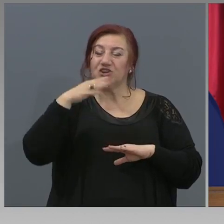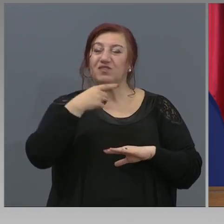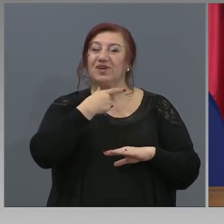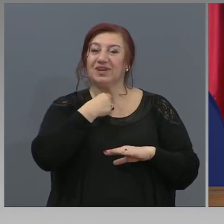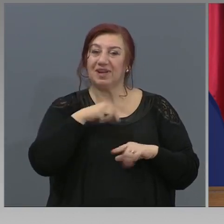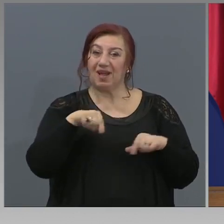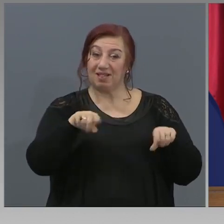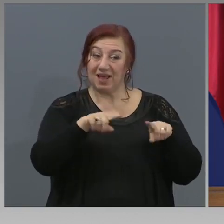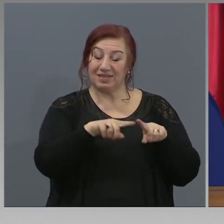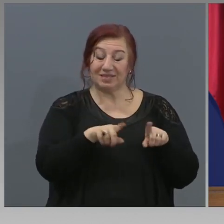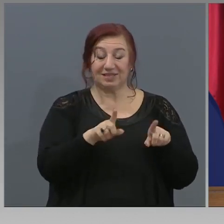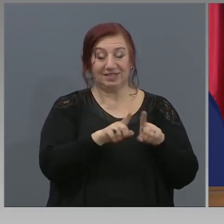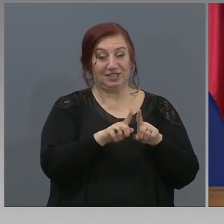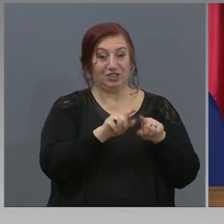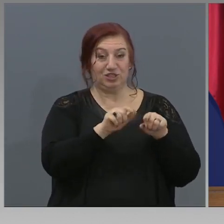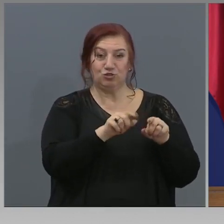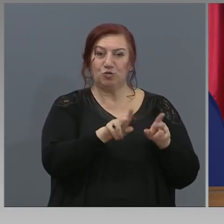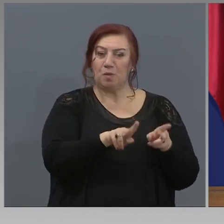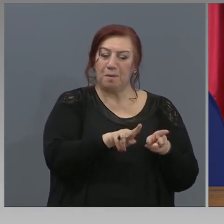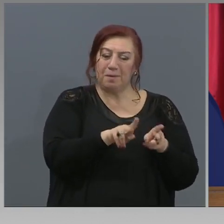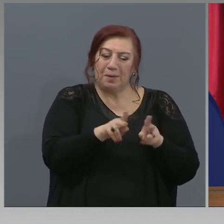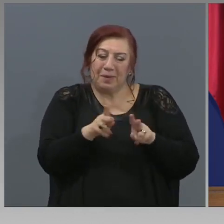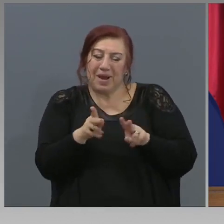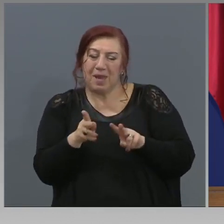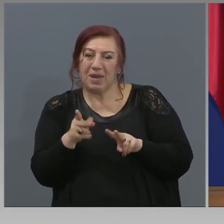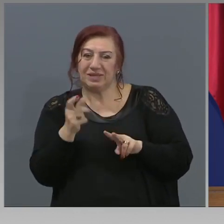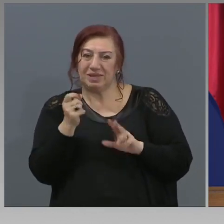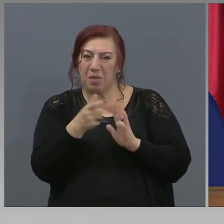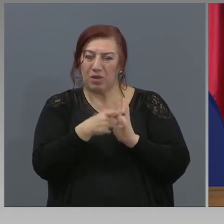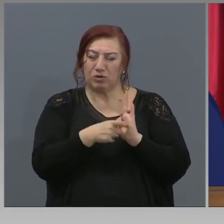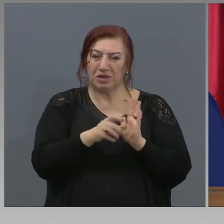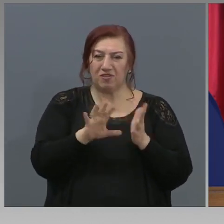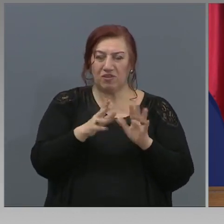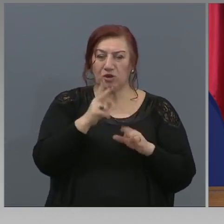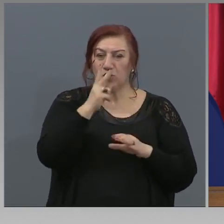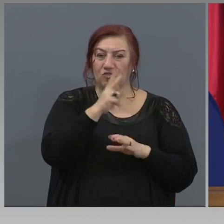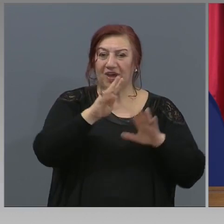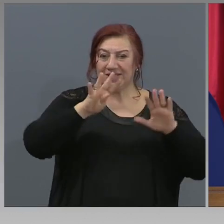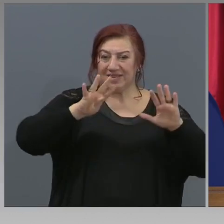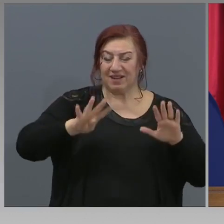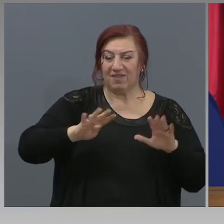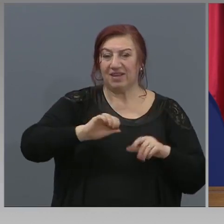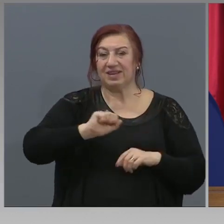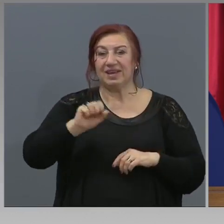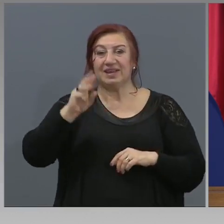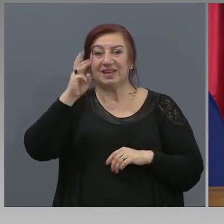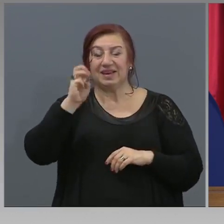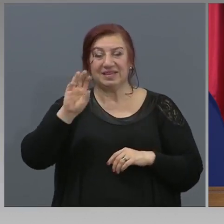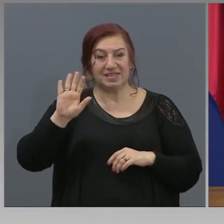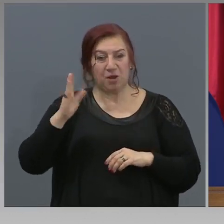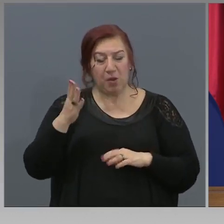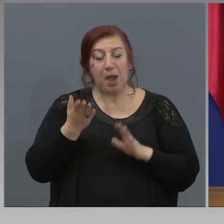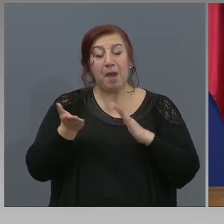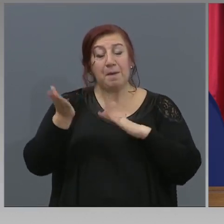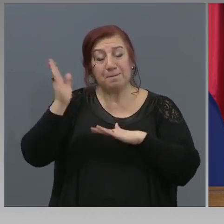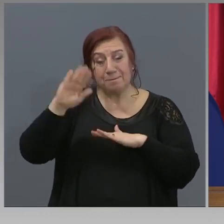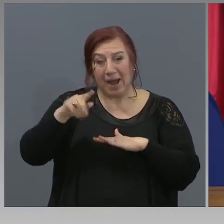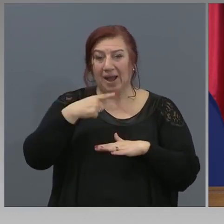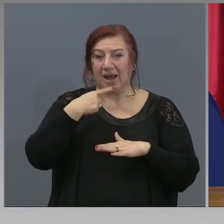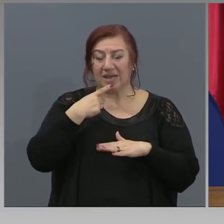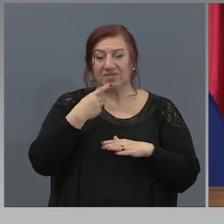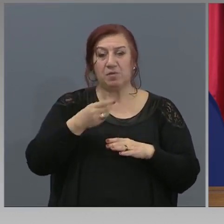клас също ще бъдат от преместени малко, най-вероятно на 29-30 май, но пак казвам